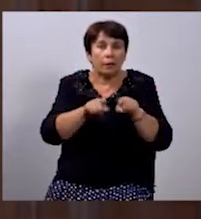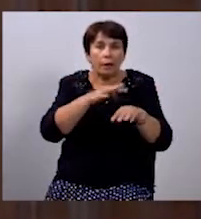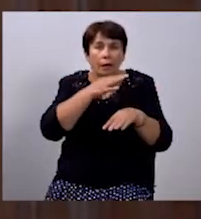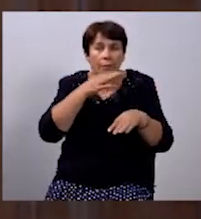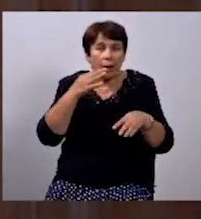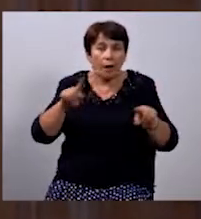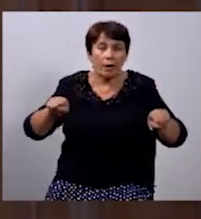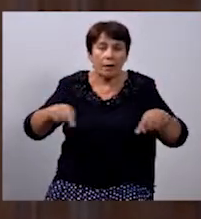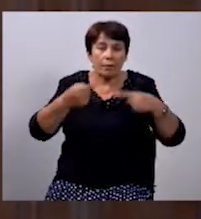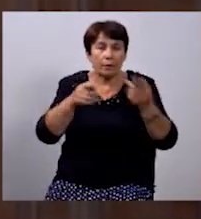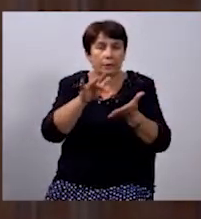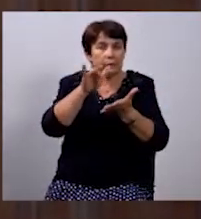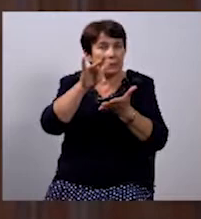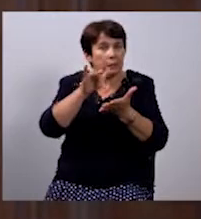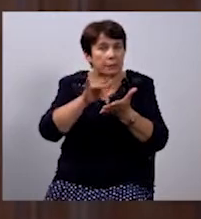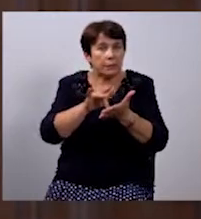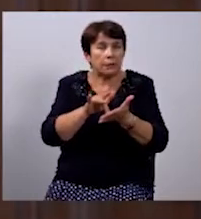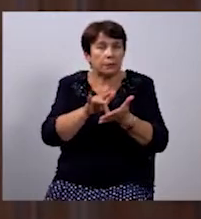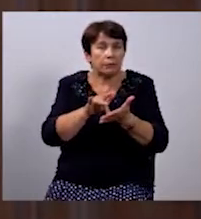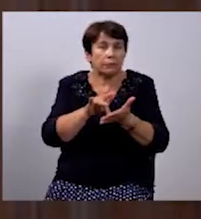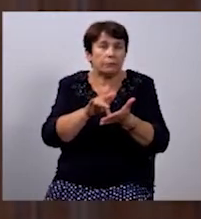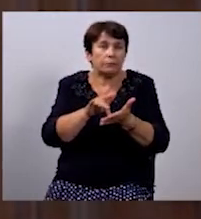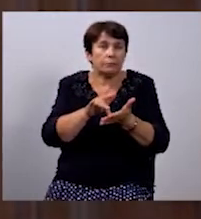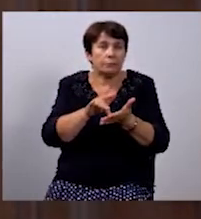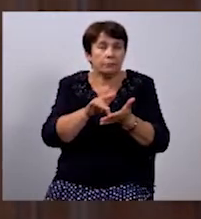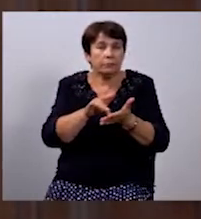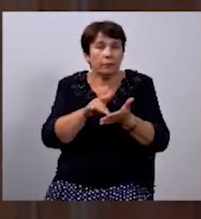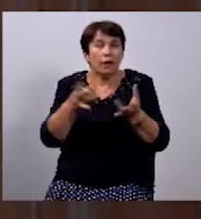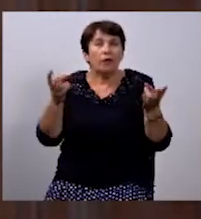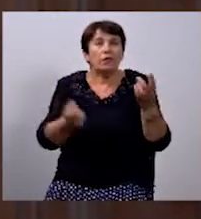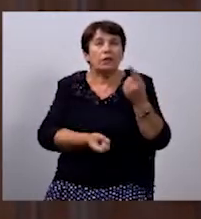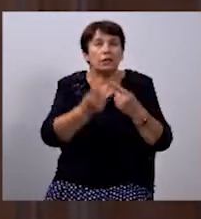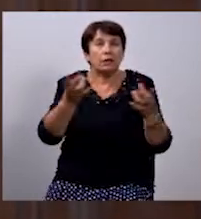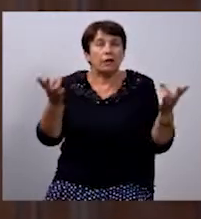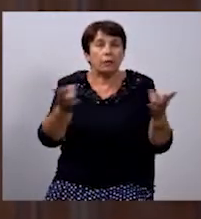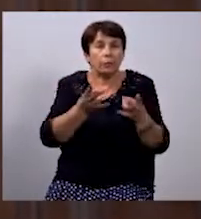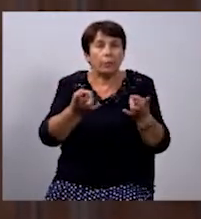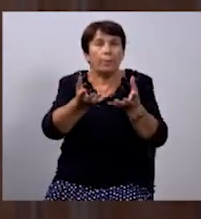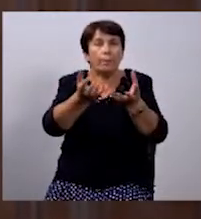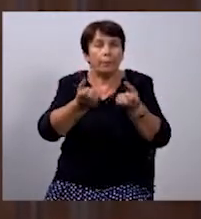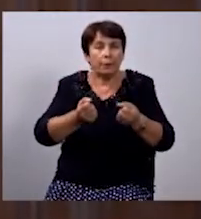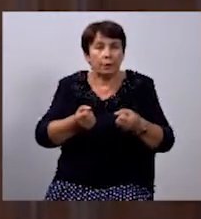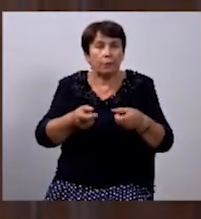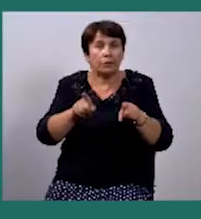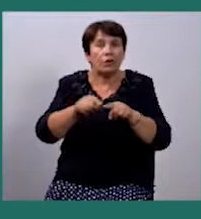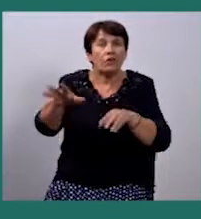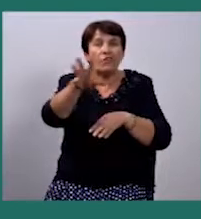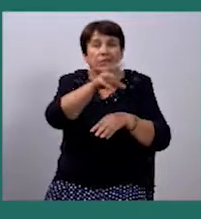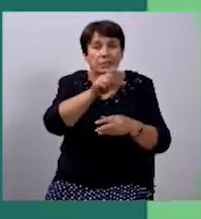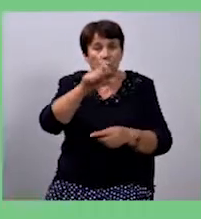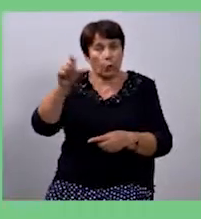реабілітаційних центрів, і виникла потреба, тому ми будемо приймати тут, в принципі, всіх людей.